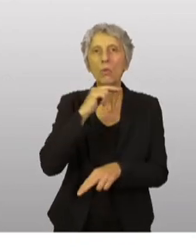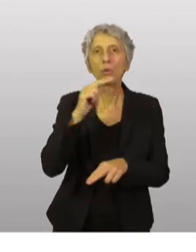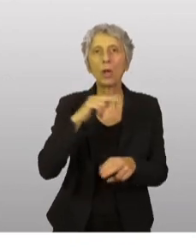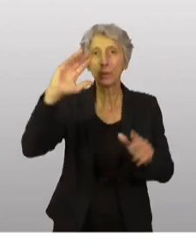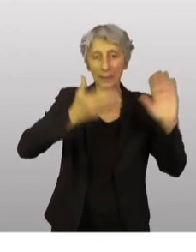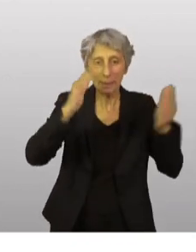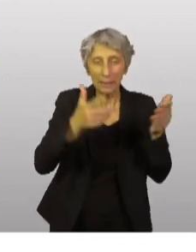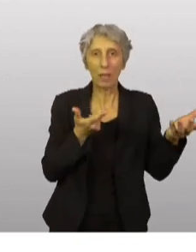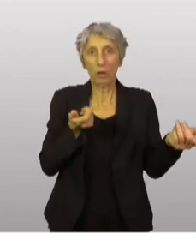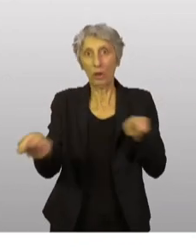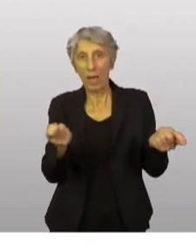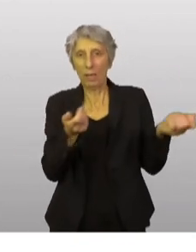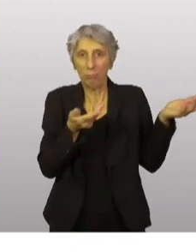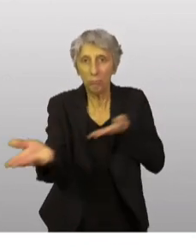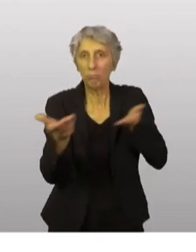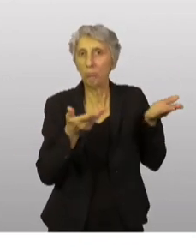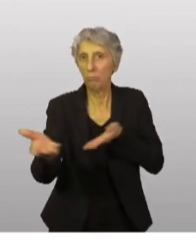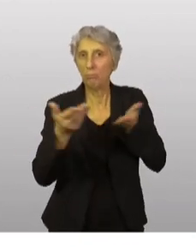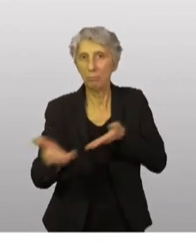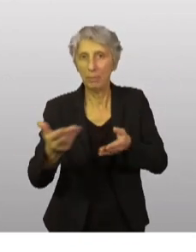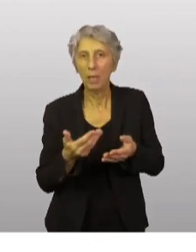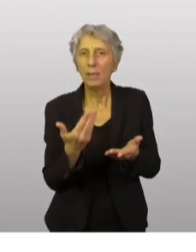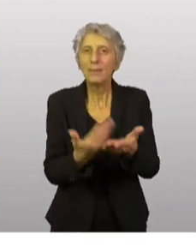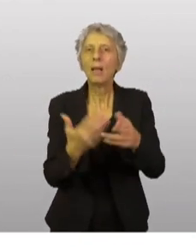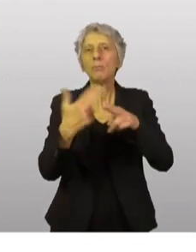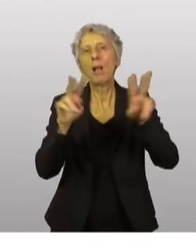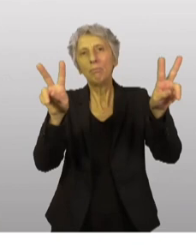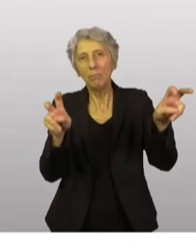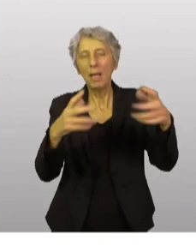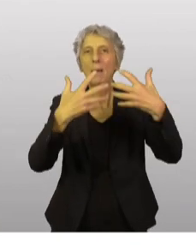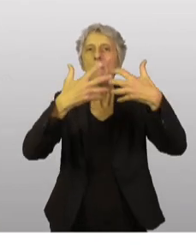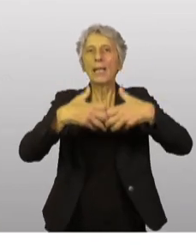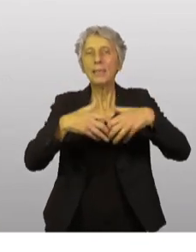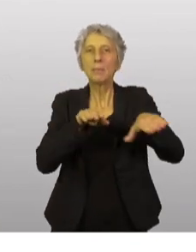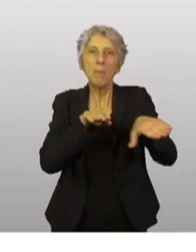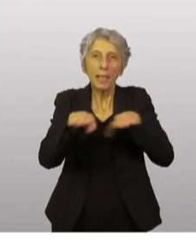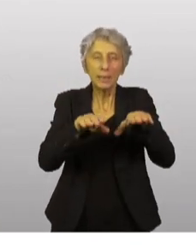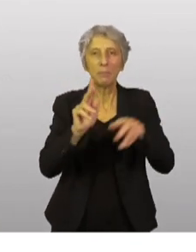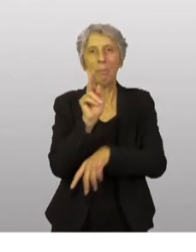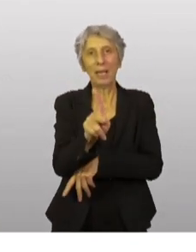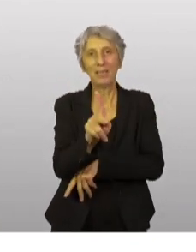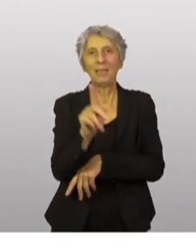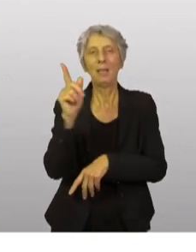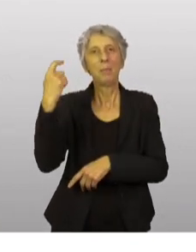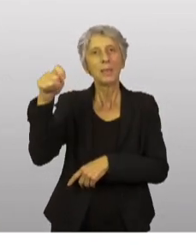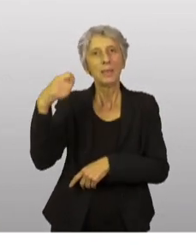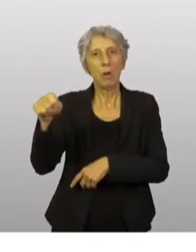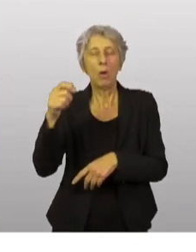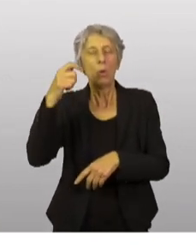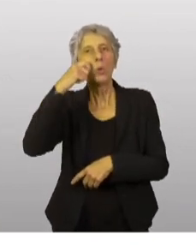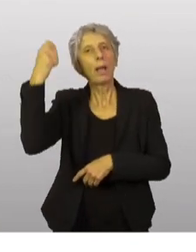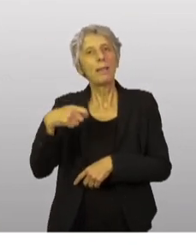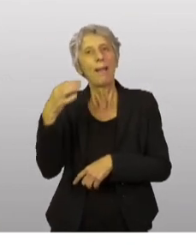Ce mécanisme, que l'on peut appeler mécanisme de Paris, pour reprendre l'expression utilisée par le président Zelensky,